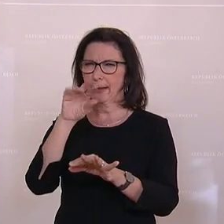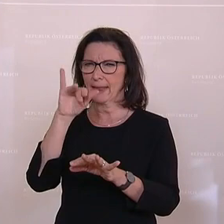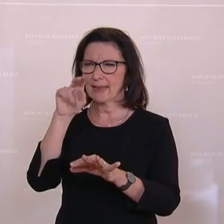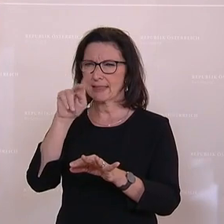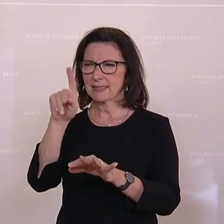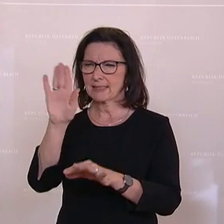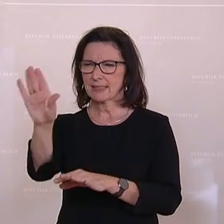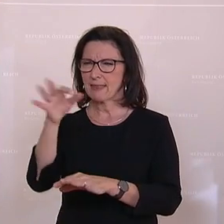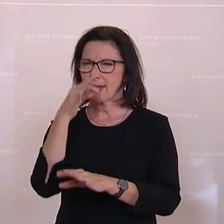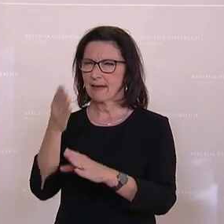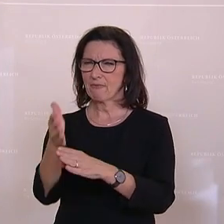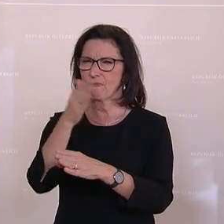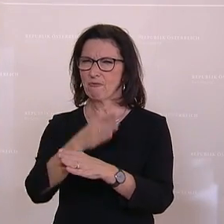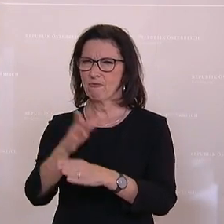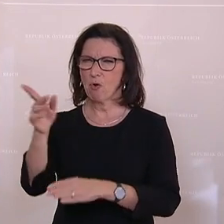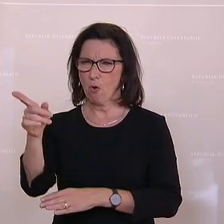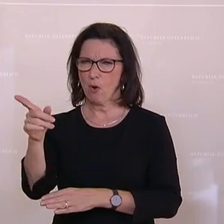Präventionsarbeit weiterhin genügend Mittel vorhanden seien.